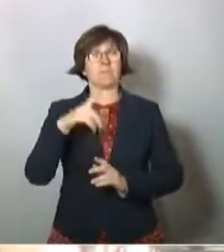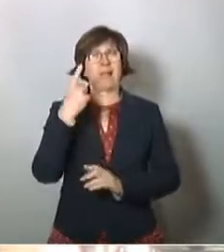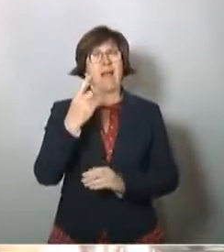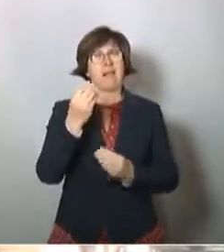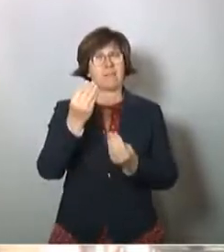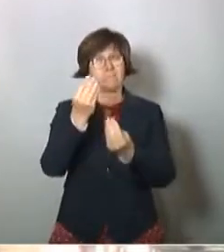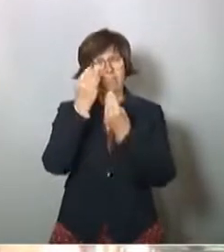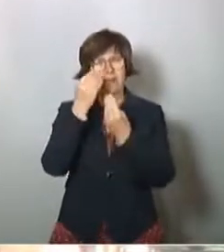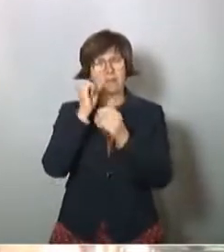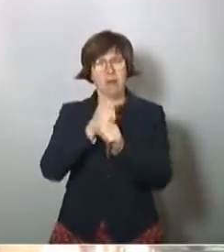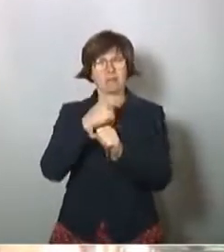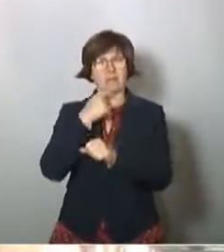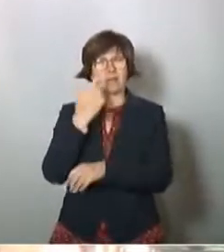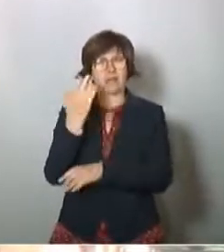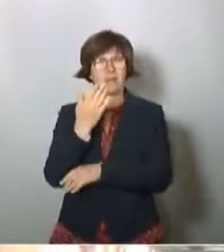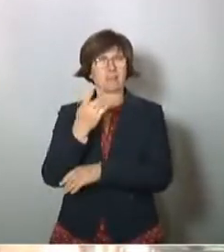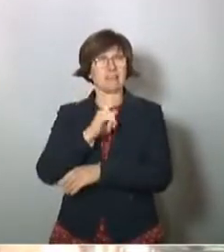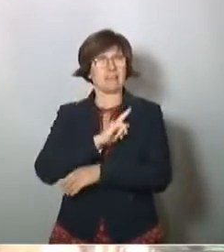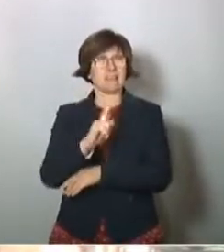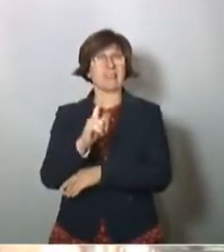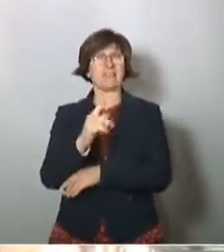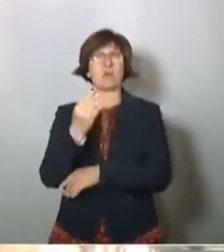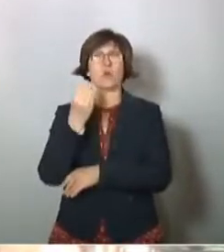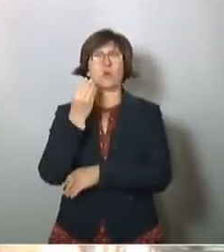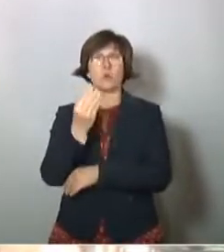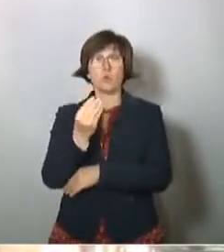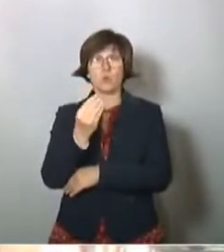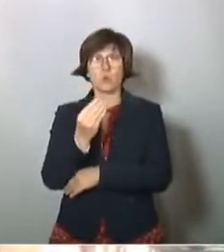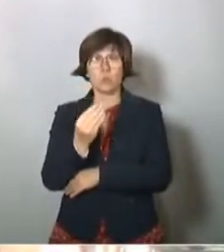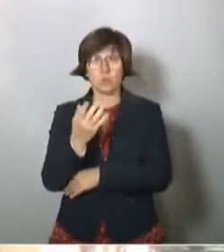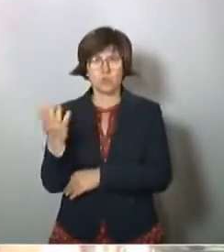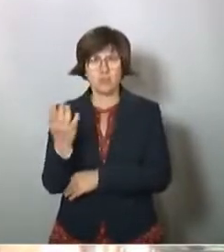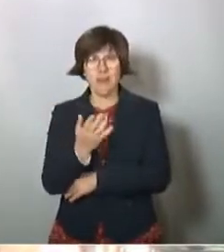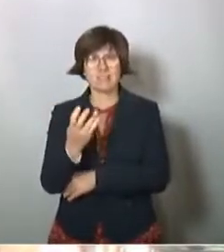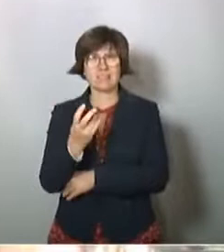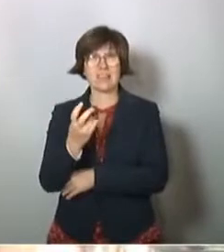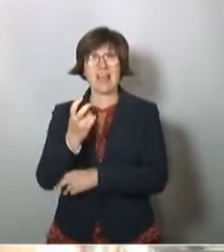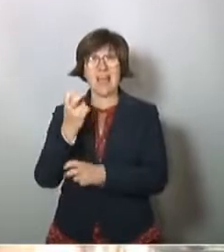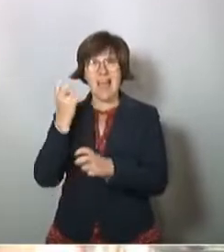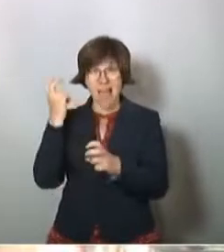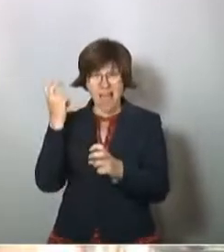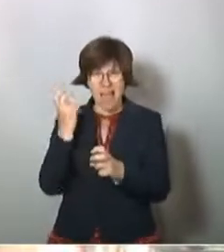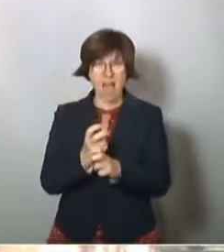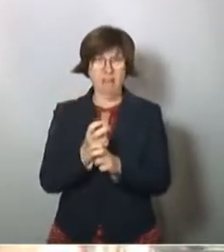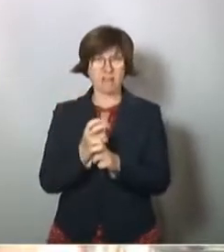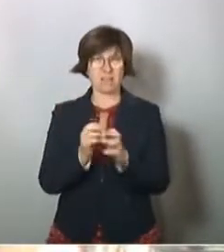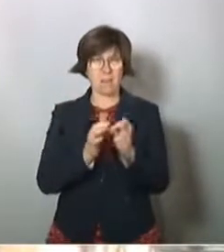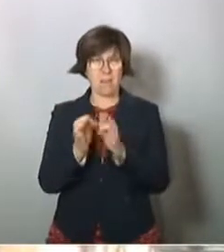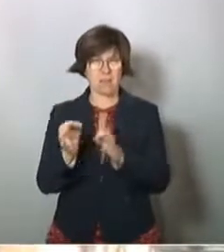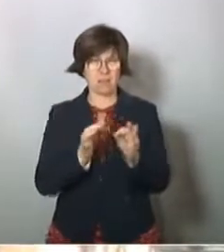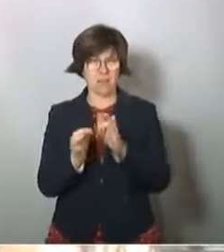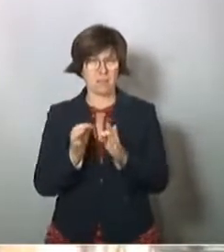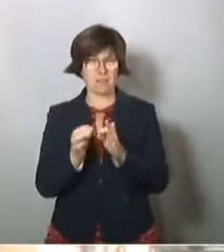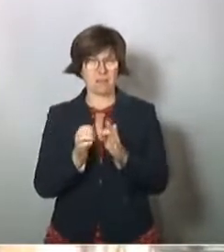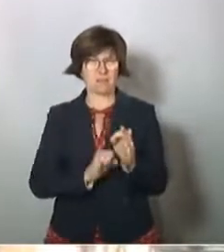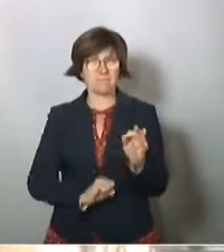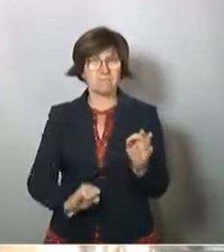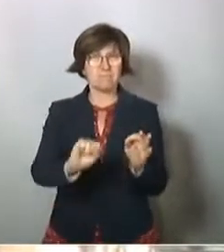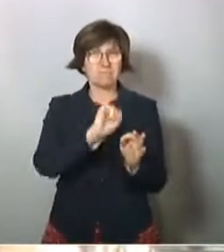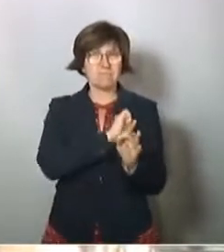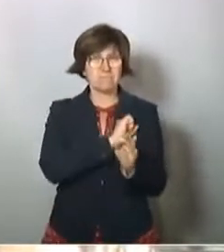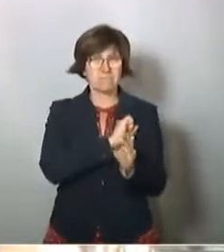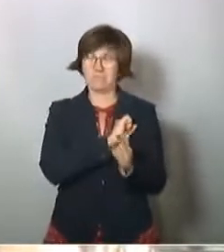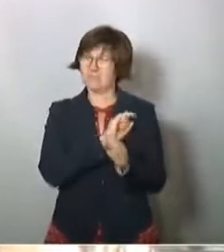Lehre kann man vielleicht schon sagen. Es war nicht unbedingt immer die Härte der Maßnahmen, die die Effektivität